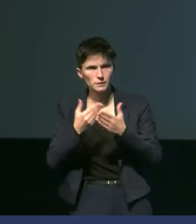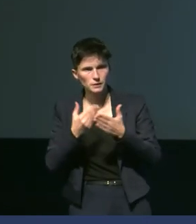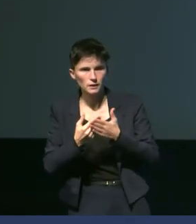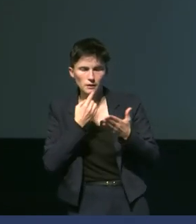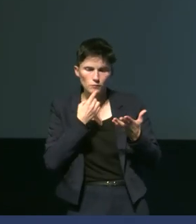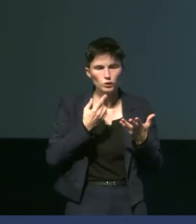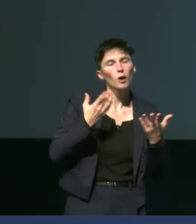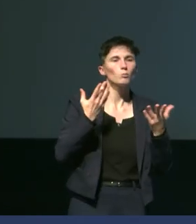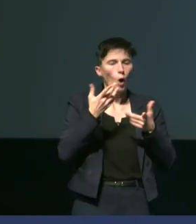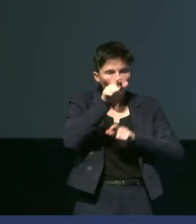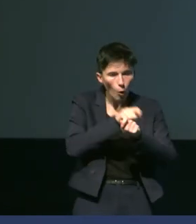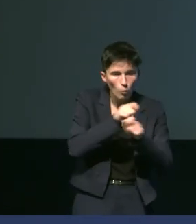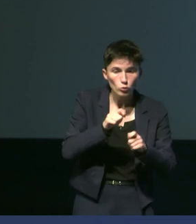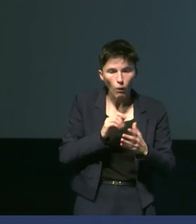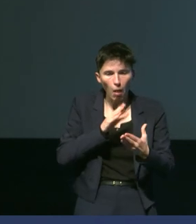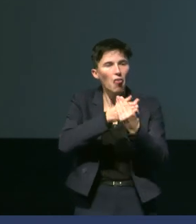invasives.